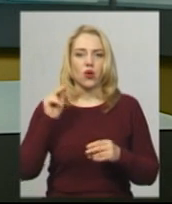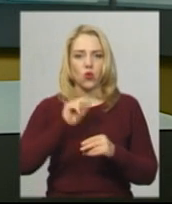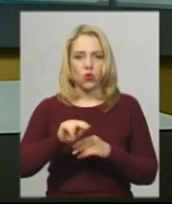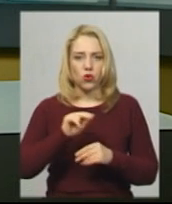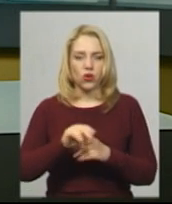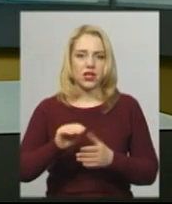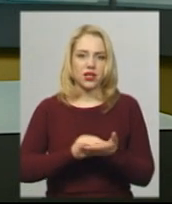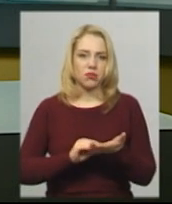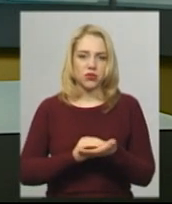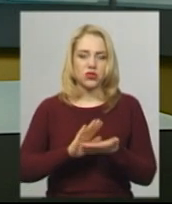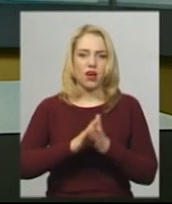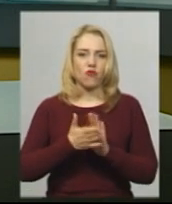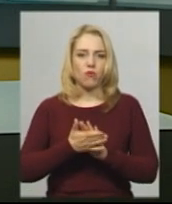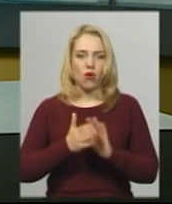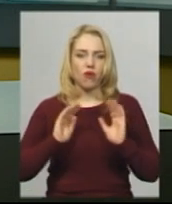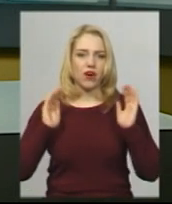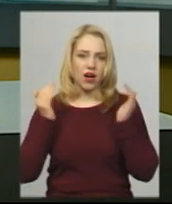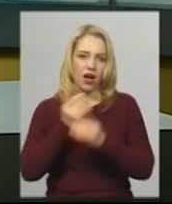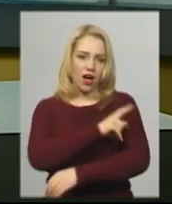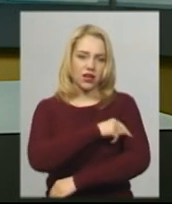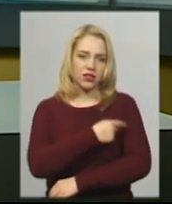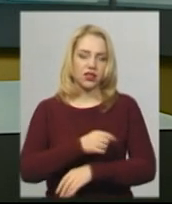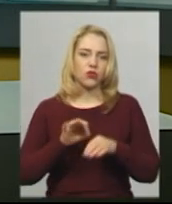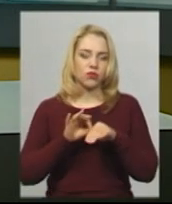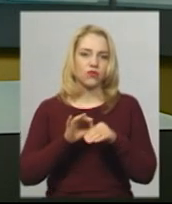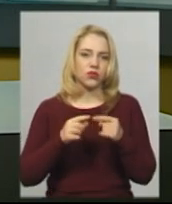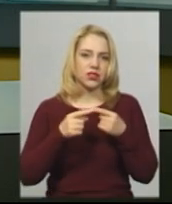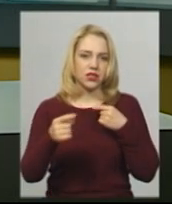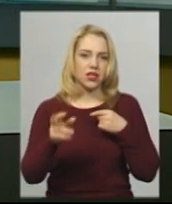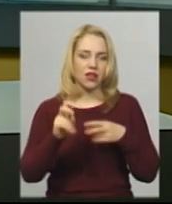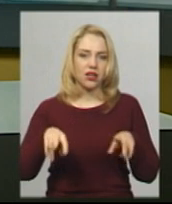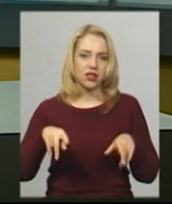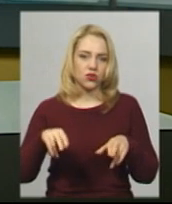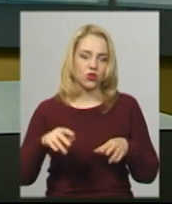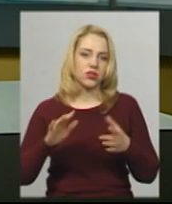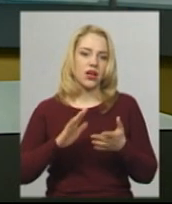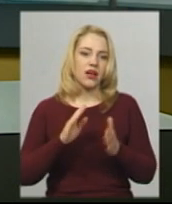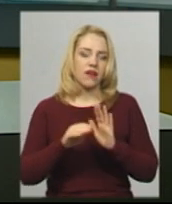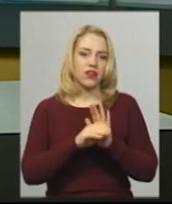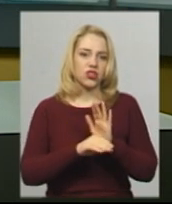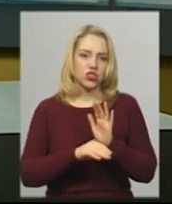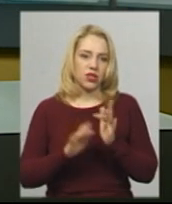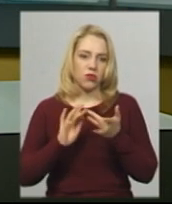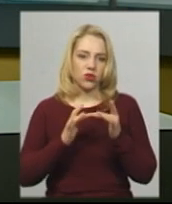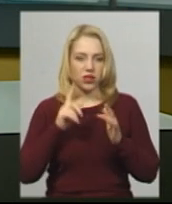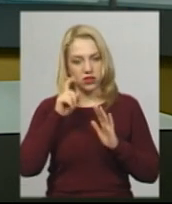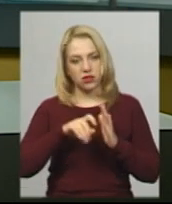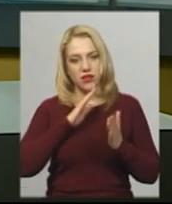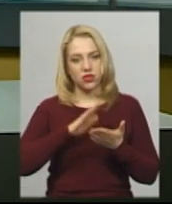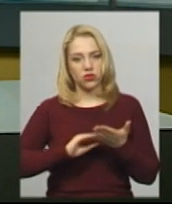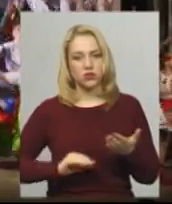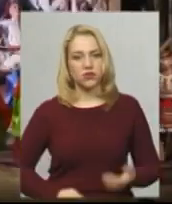та репетиції в умовах карантину проходять дистанційно. Як танцюють в режимі онлайн «Подолянчики» дізнавалась Наталя Пеляниця.